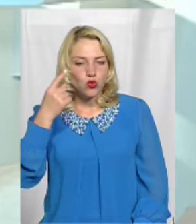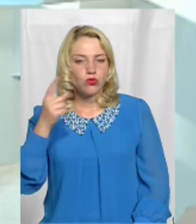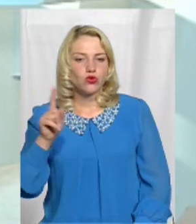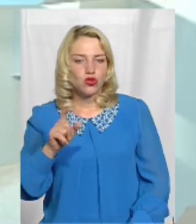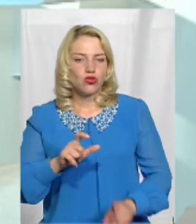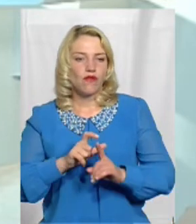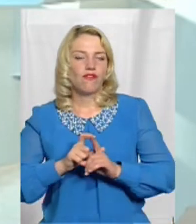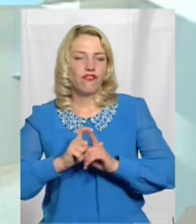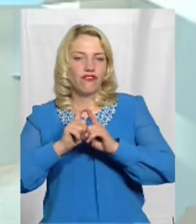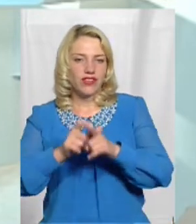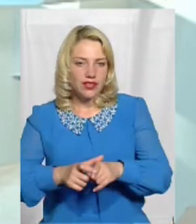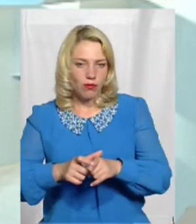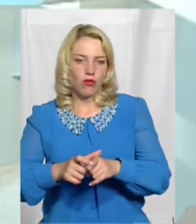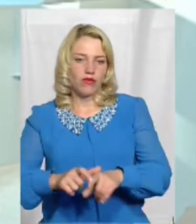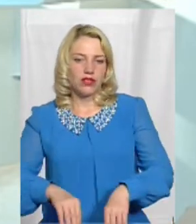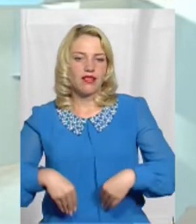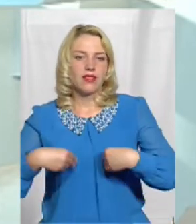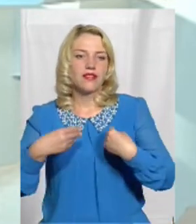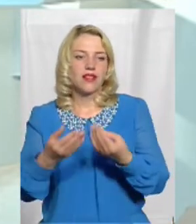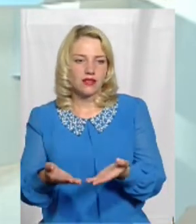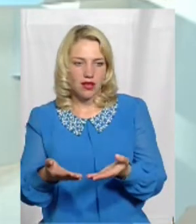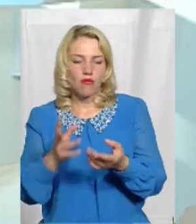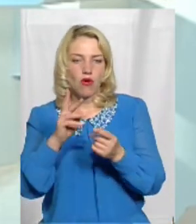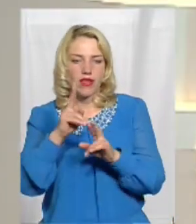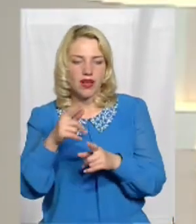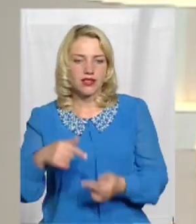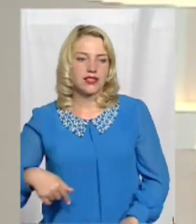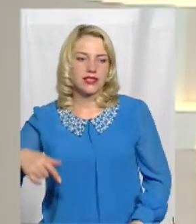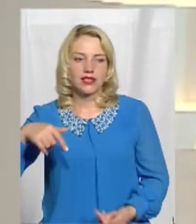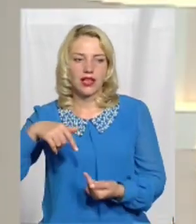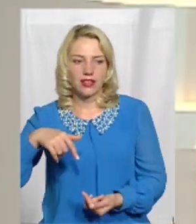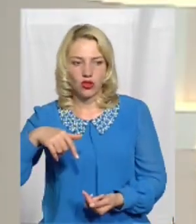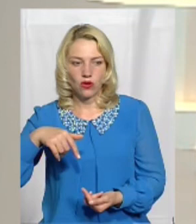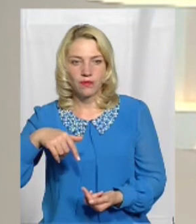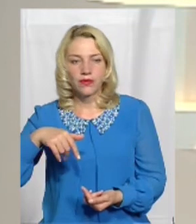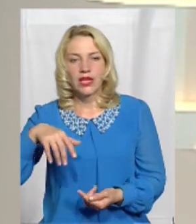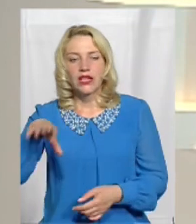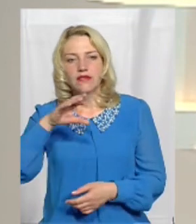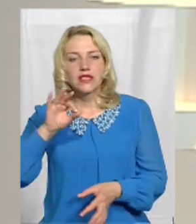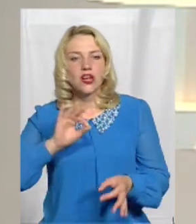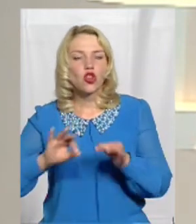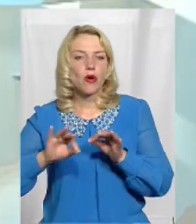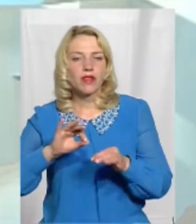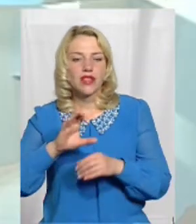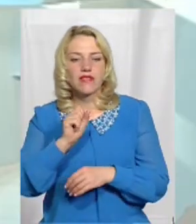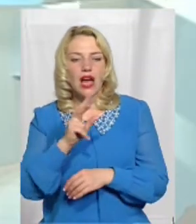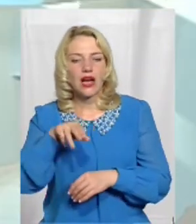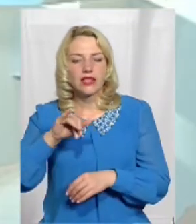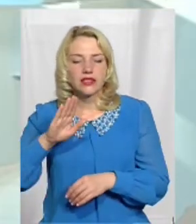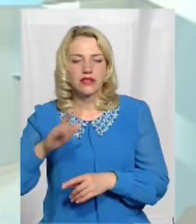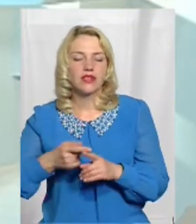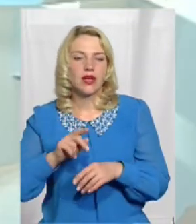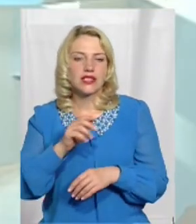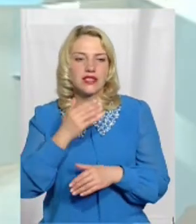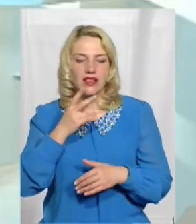надамо так, як згідно всіх нормативних актів На звернення